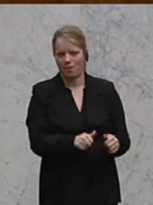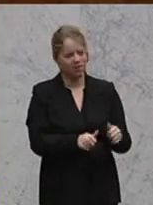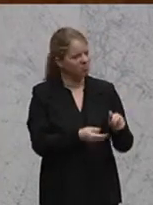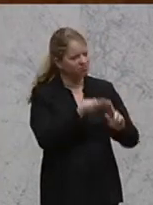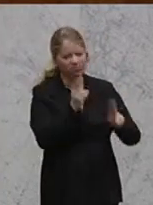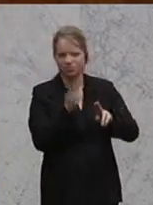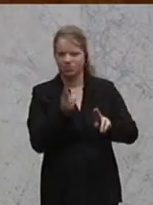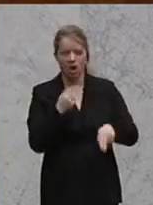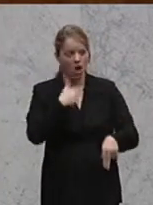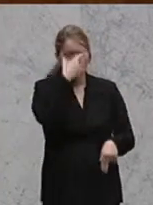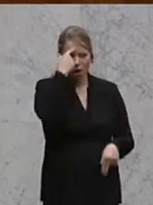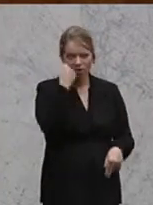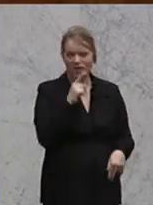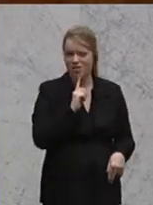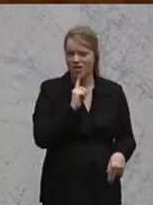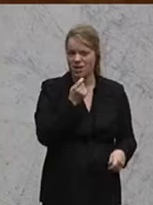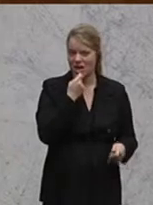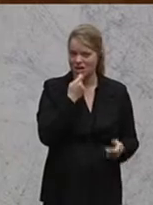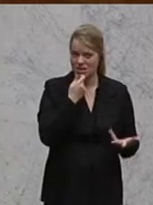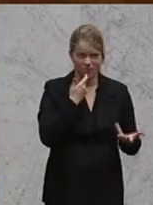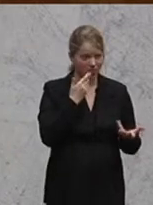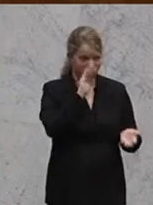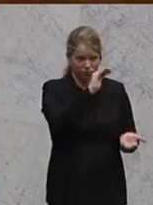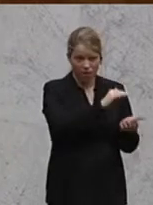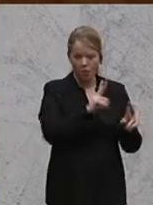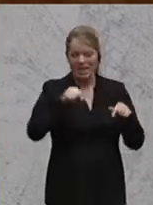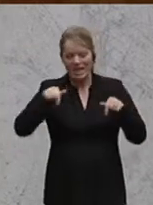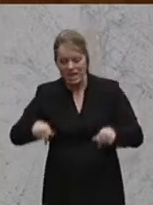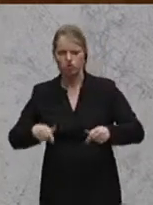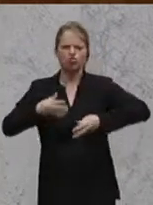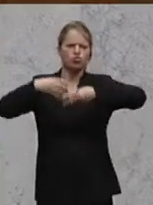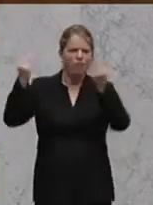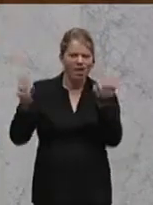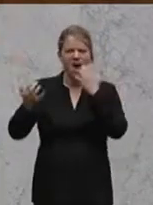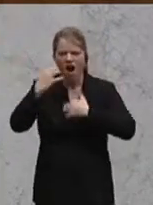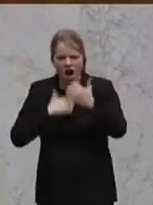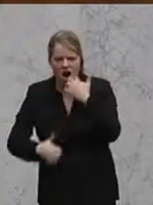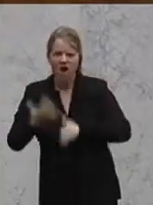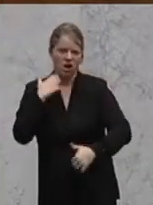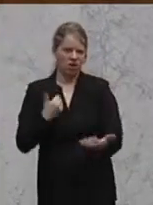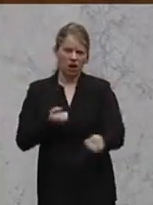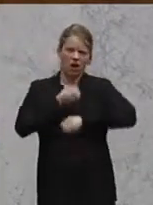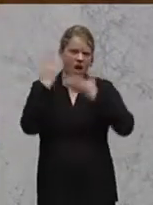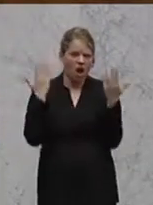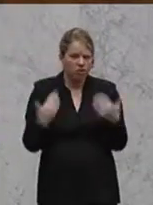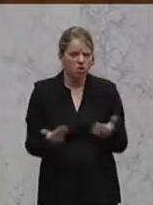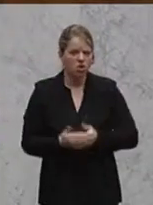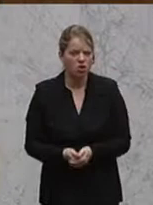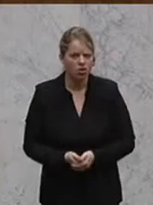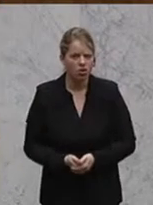essen oder zu wenig, weil wir hier zu viel fressen. Es ist doch so. Und das wird